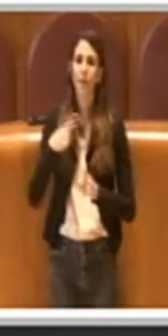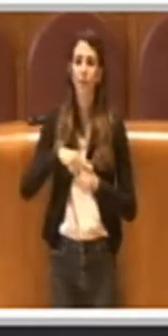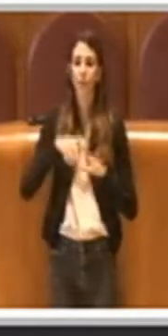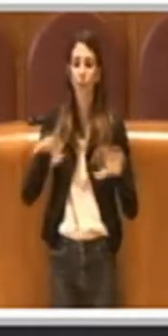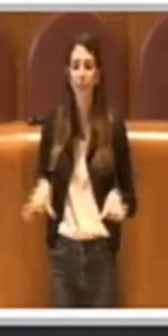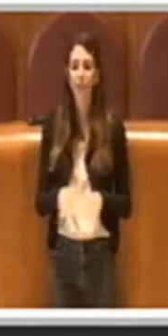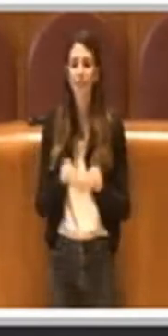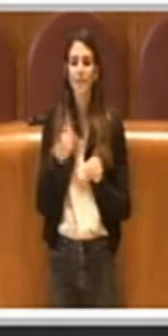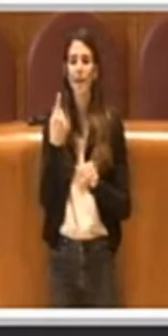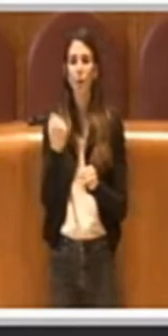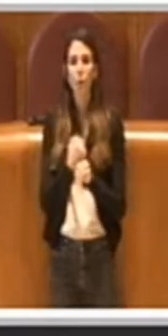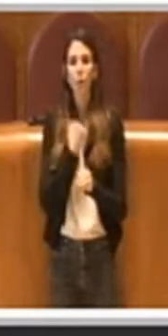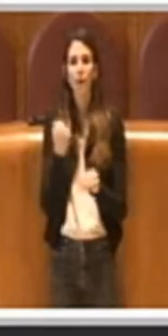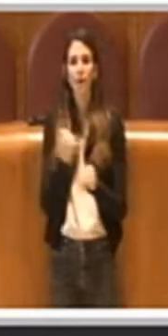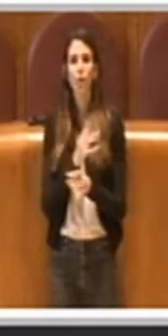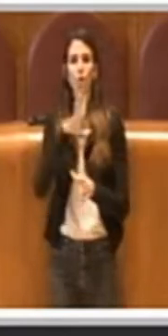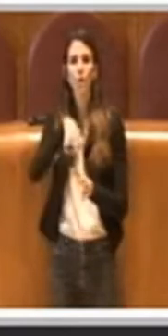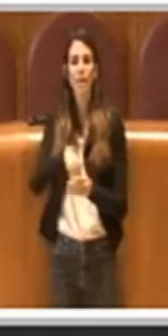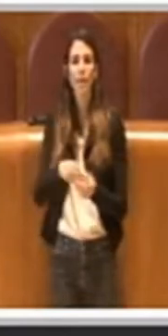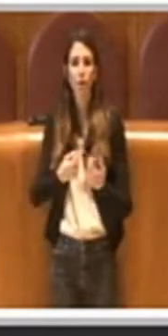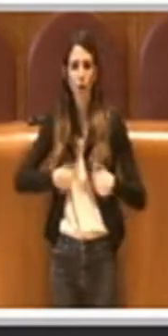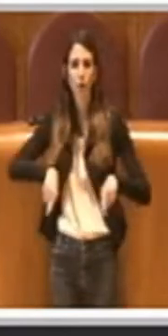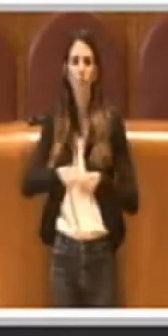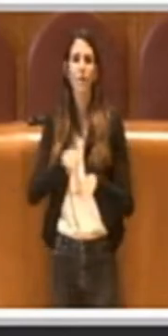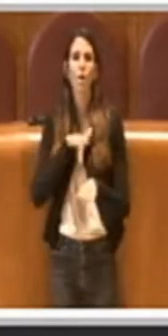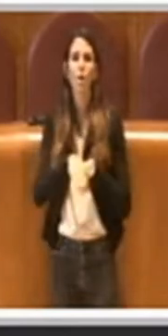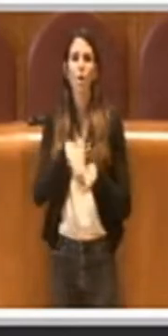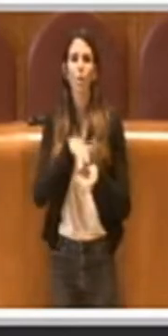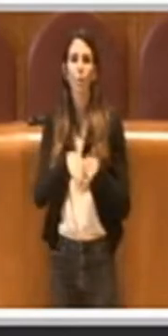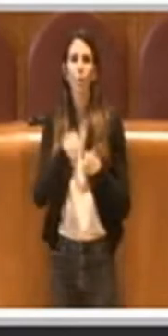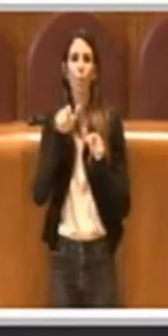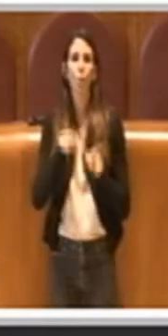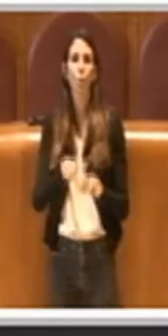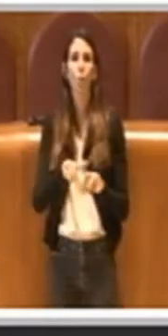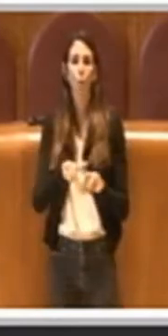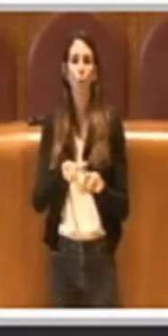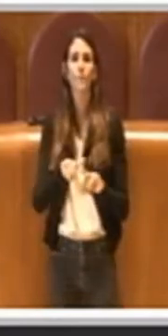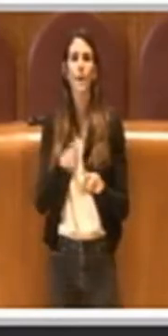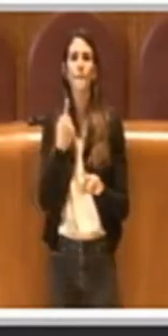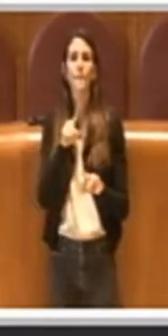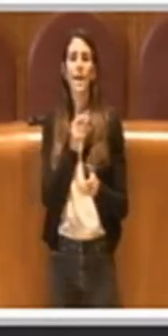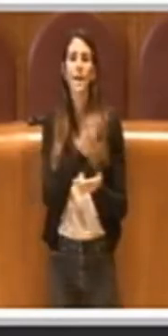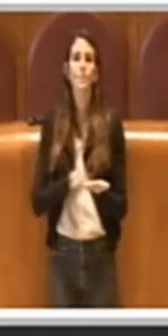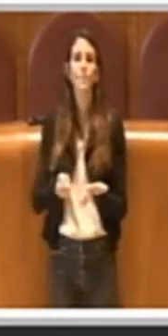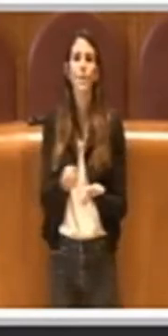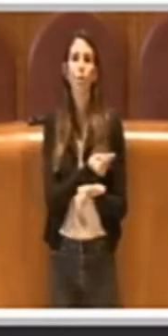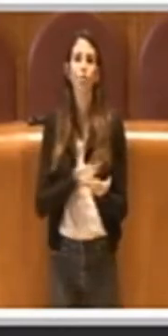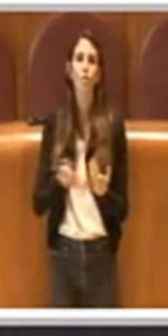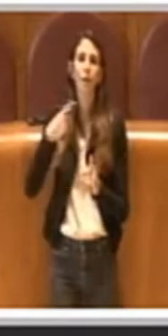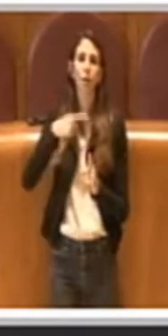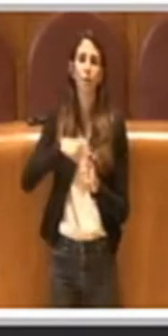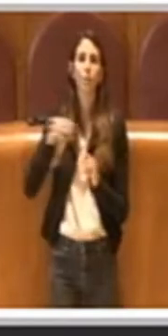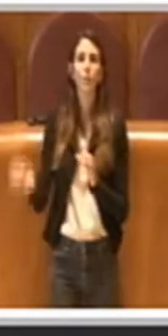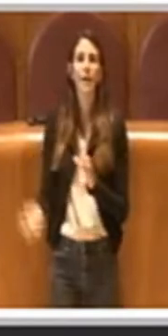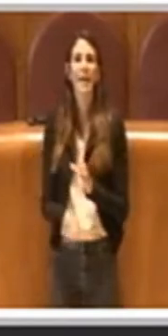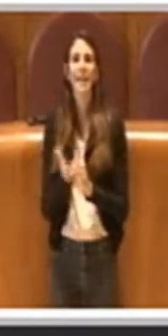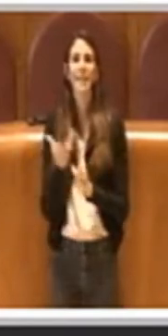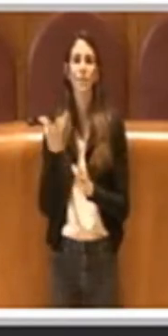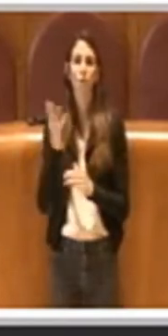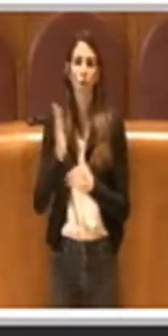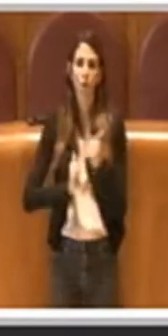all'interno delle commissioni competenti di coinvolgimento sui progetti, sulle realizzazioni che ovviamente